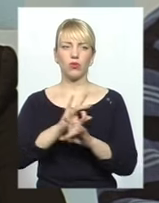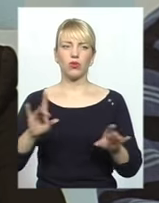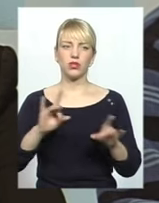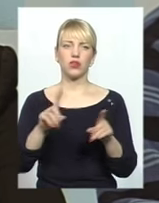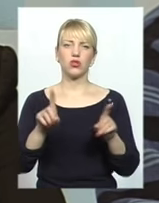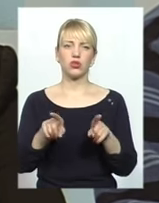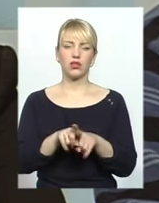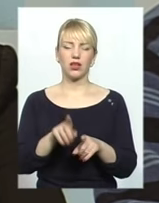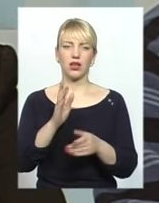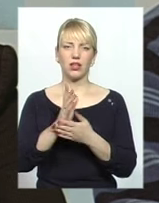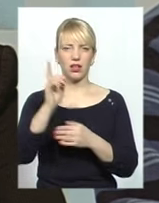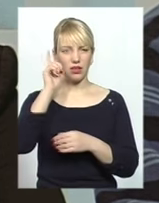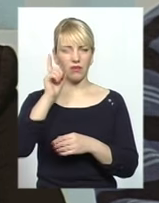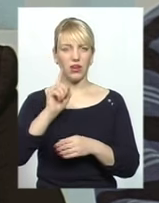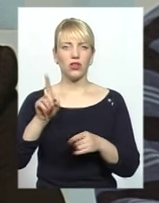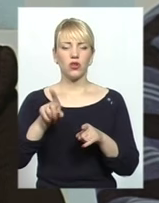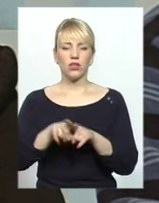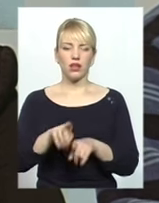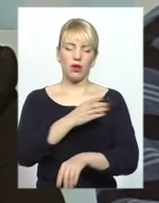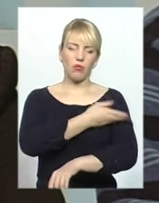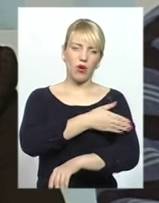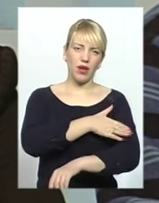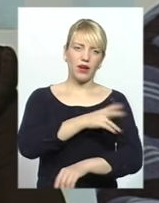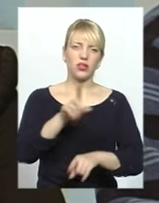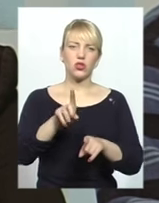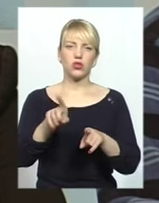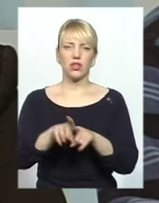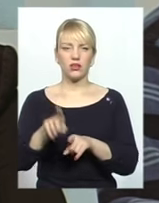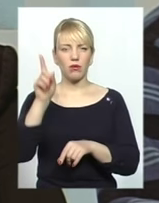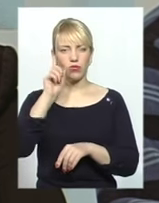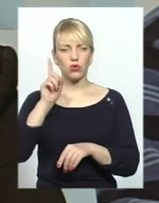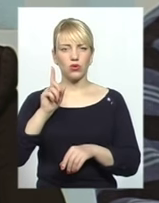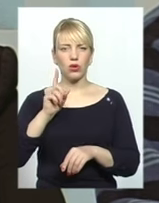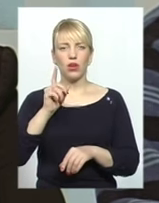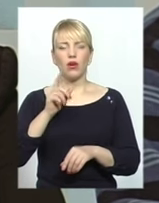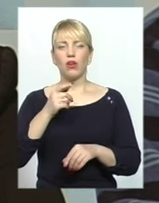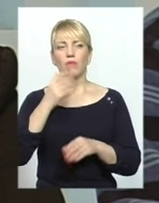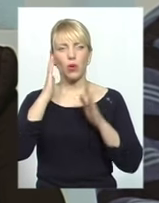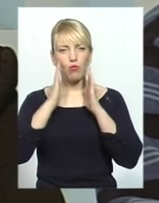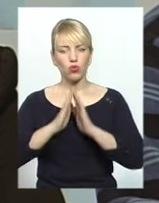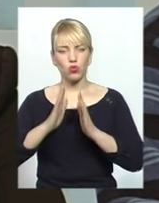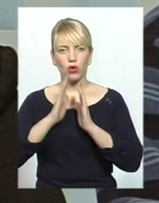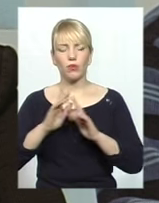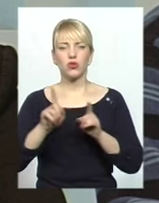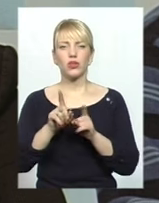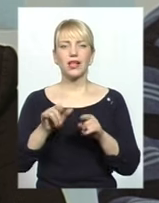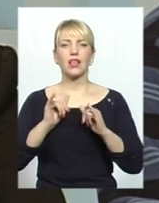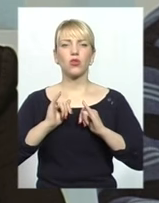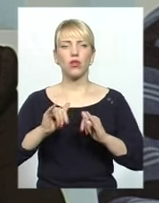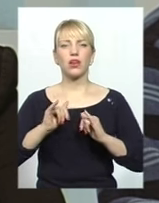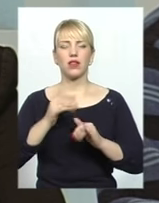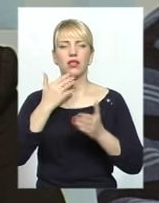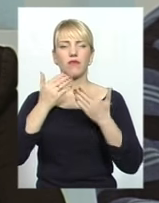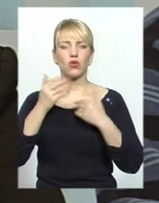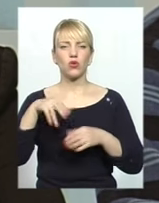що таке є євреї, що таке є поляки, що таке є мусульмани, що таке толерантне відношення до людей. Адже з 1995